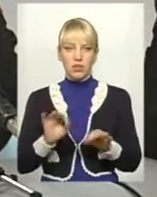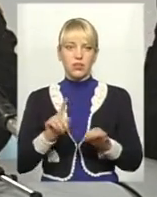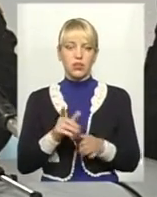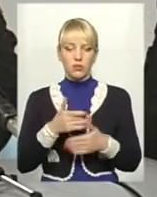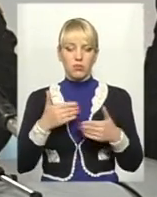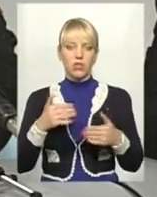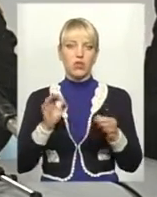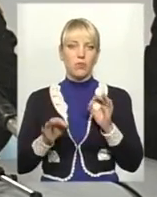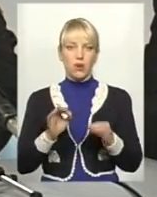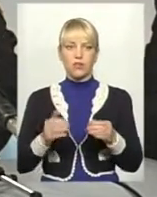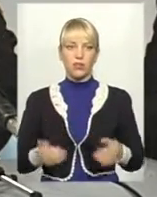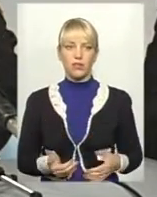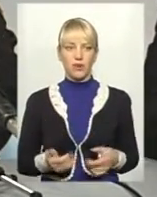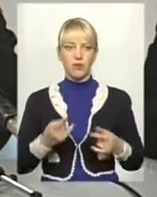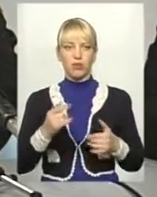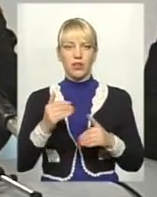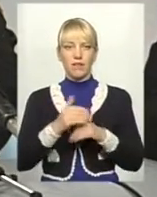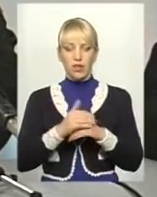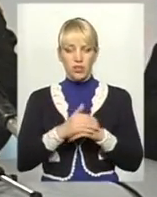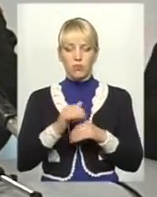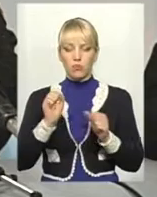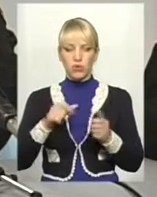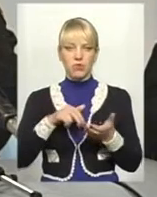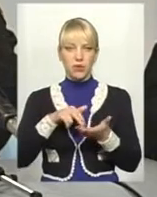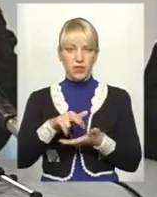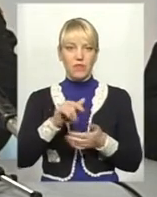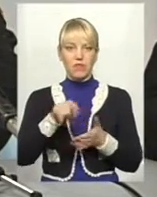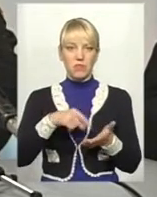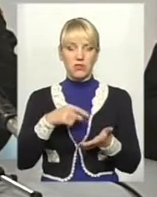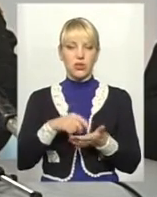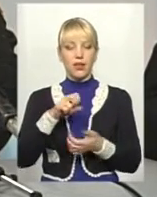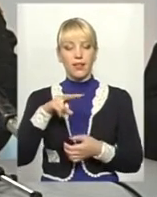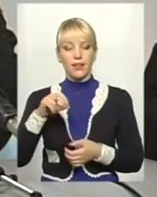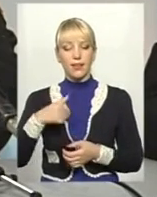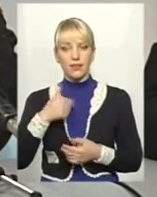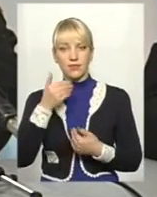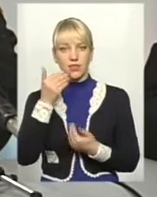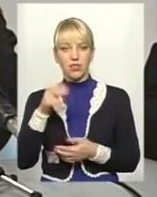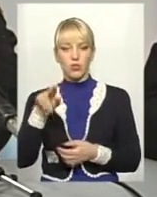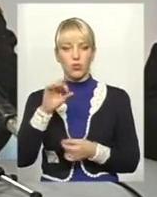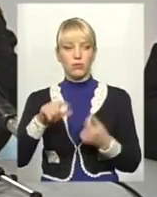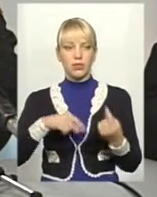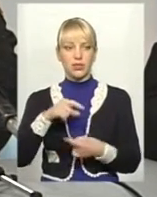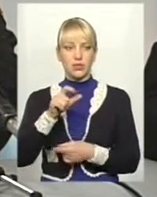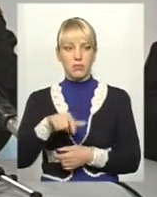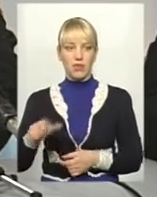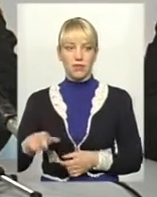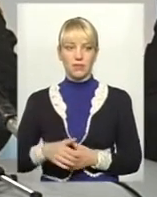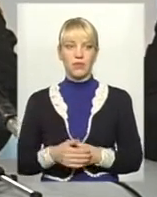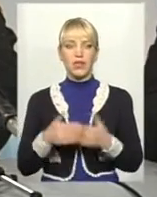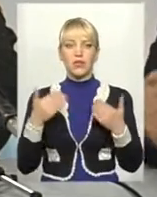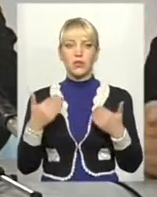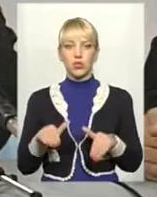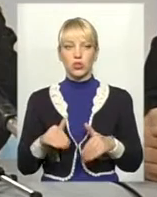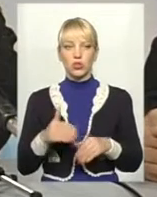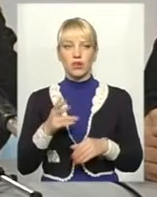живемо нормально. Сьогодні ввечері не можна місця найти. Але я звертаюся до бізнесменів. Уже нам